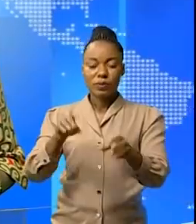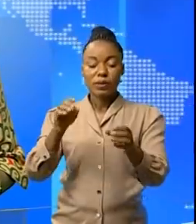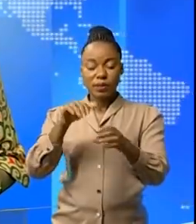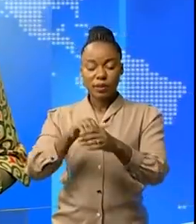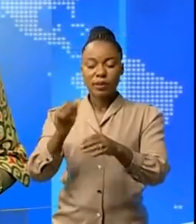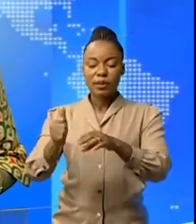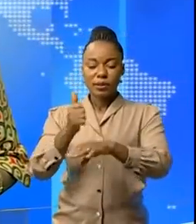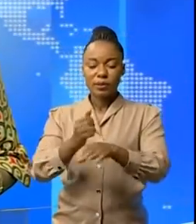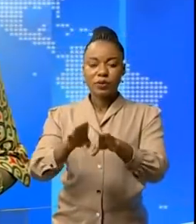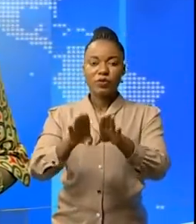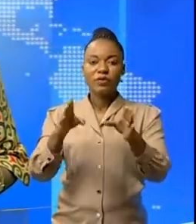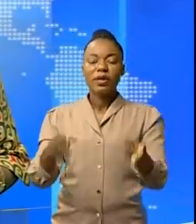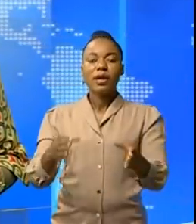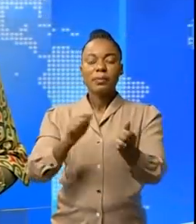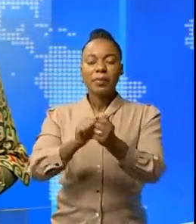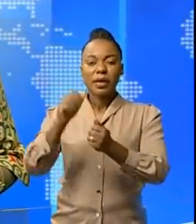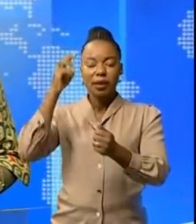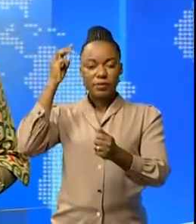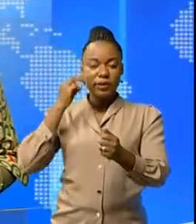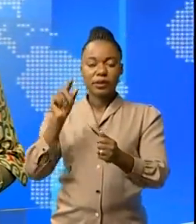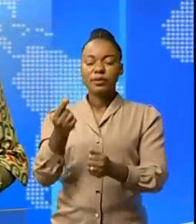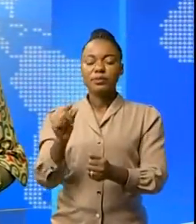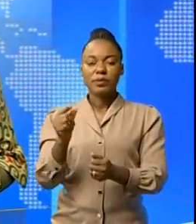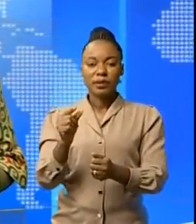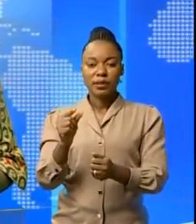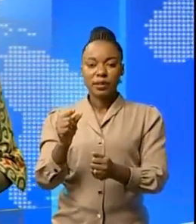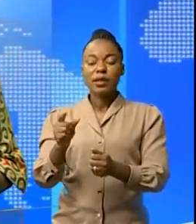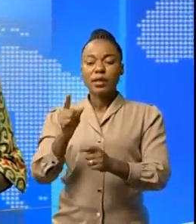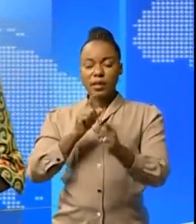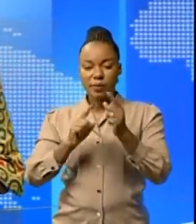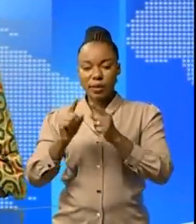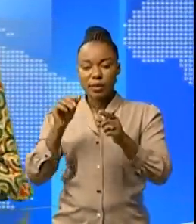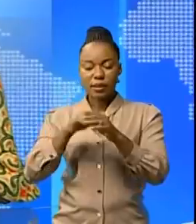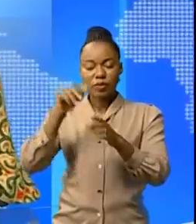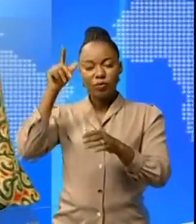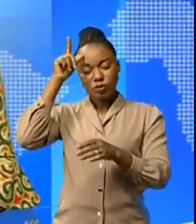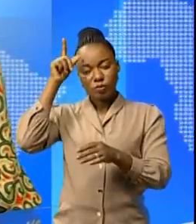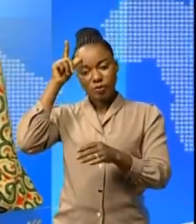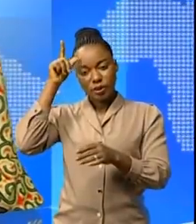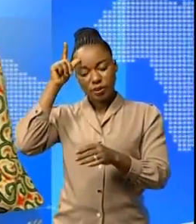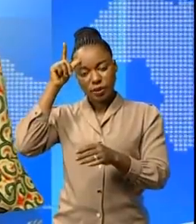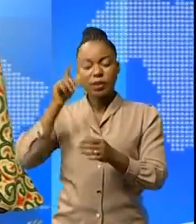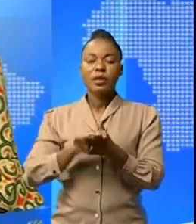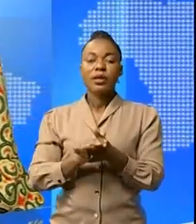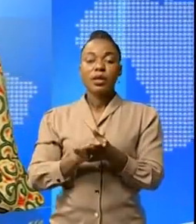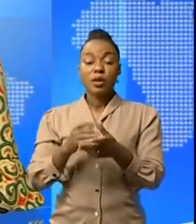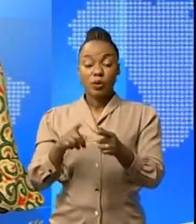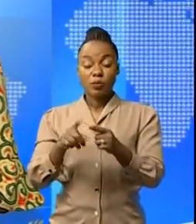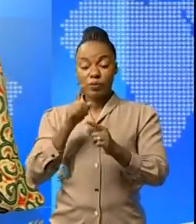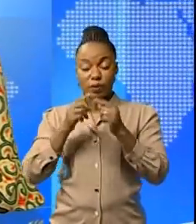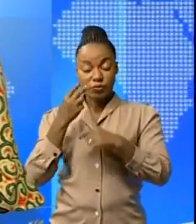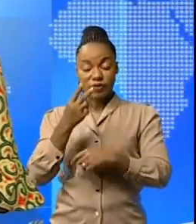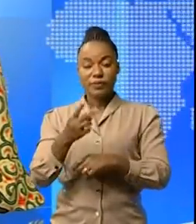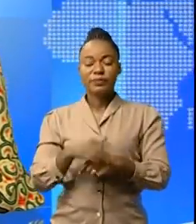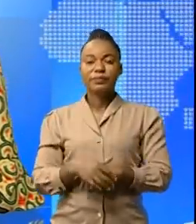ouvert par la ministre de Mines Antoinette Sambakalambaye à Louboumbachi dans le Okatanga comme nous dit Paulette